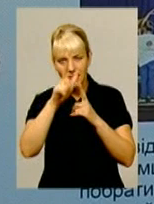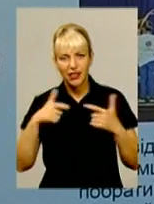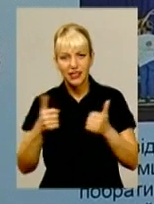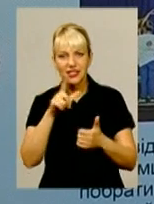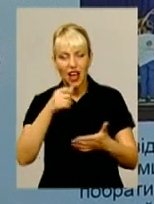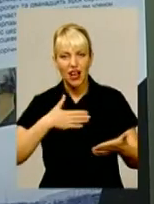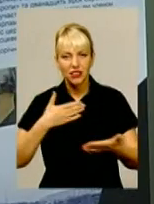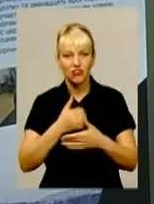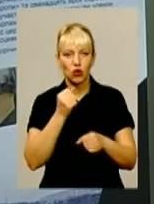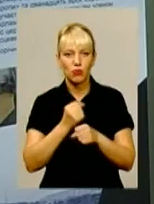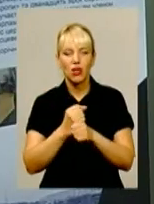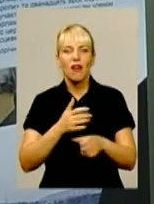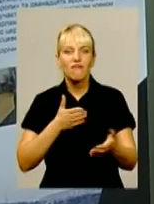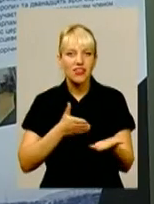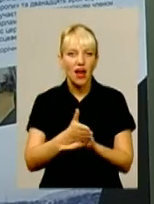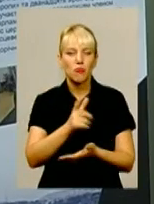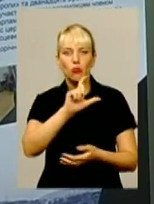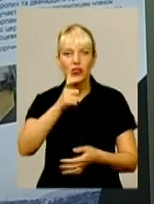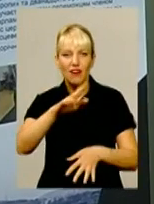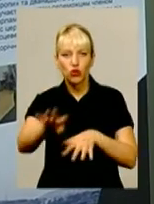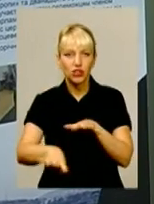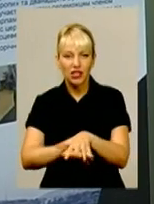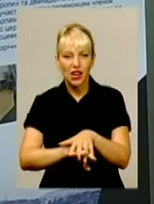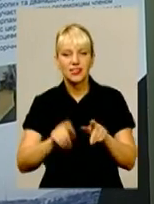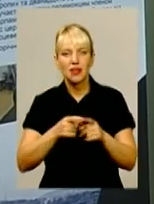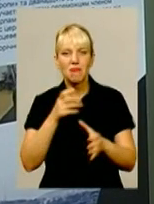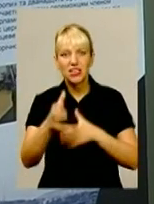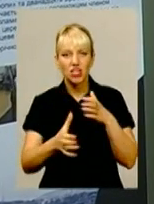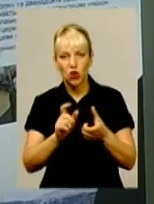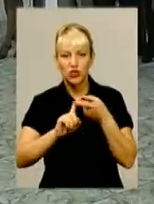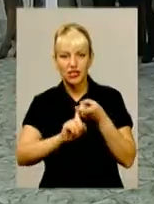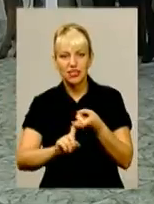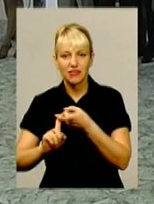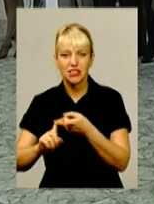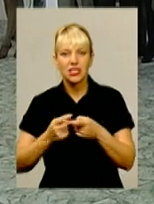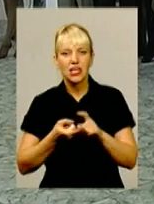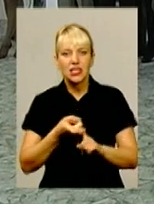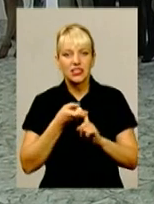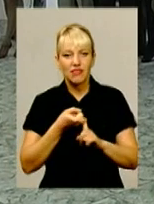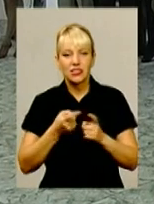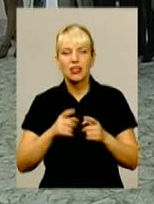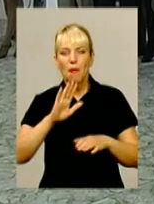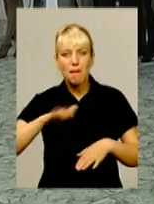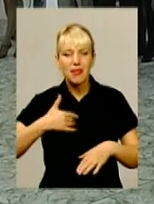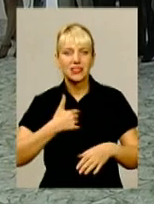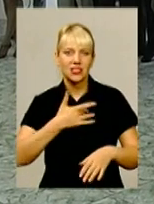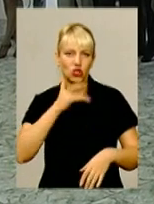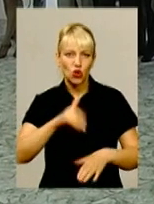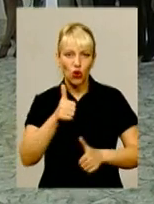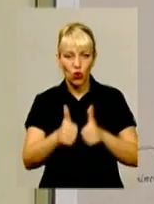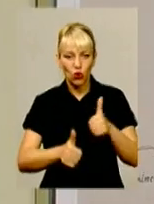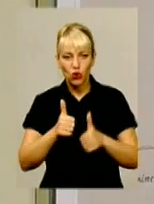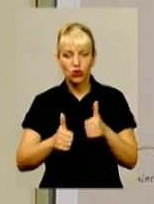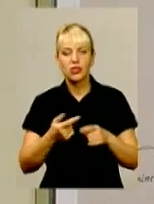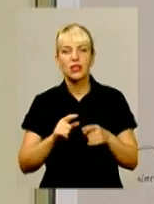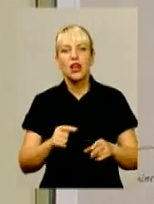роботу в напрямку євроінтеграції та розвитку міжнародних зв'язків. Цьогоріч після жорсткого конкурсного відбору почесними дипломами